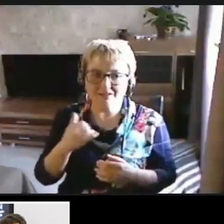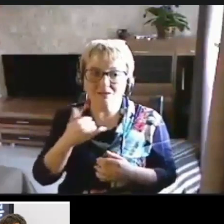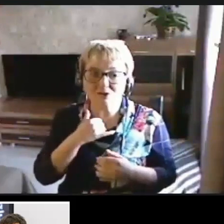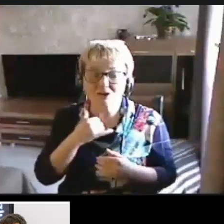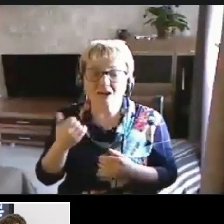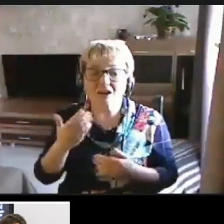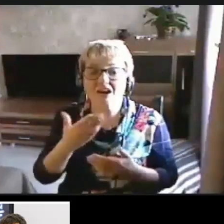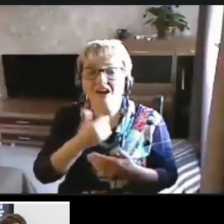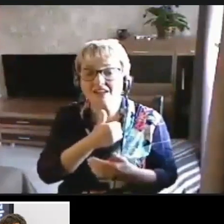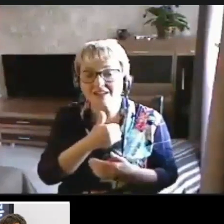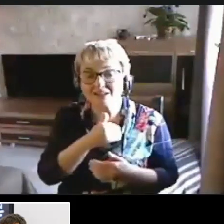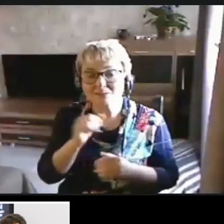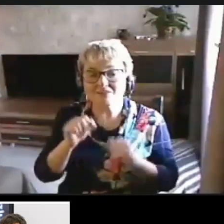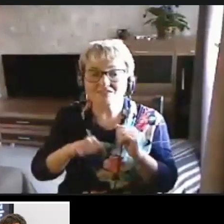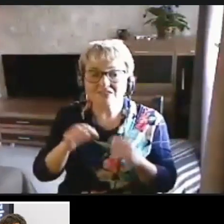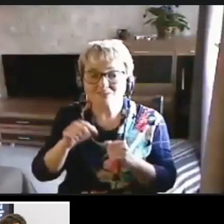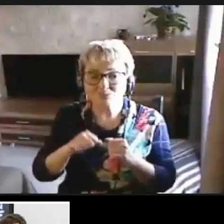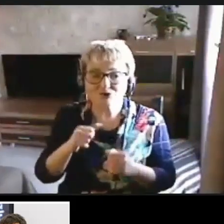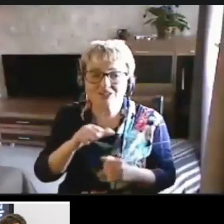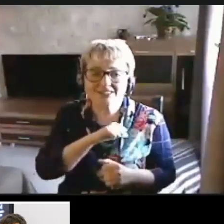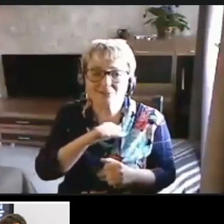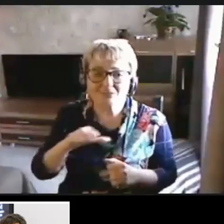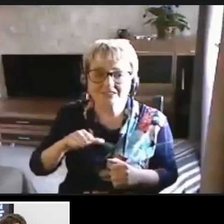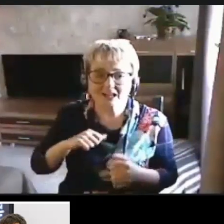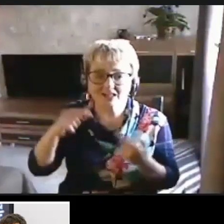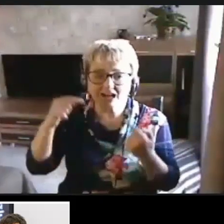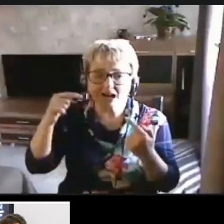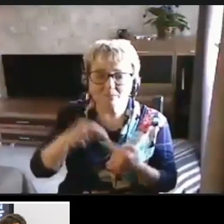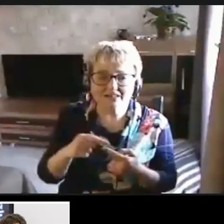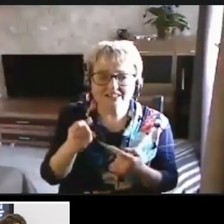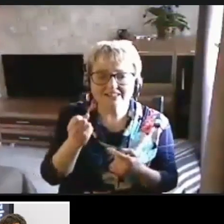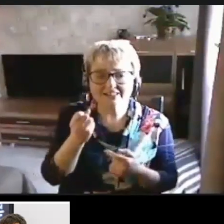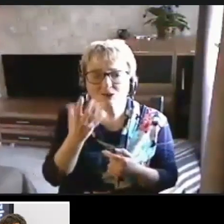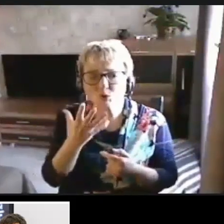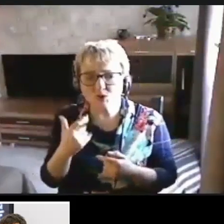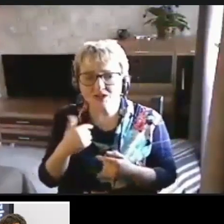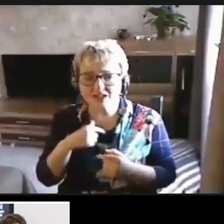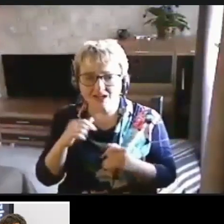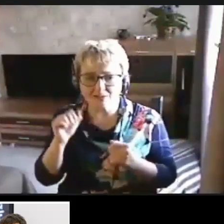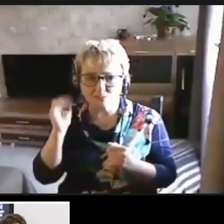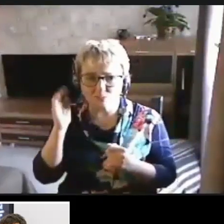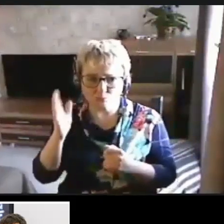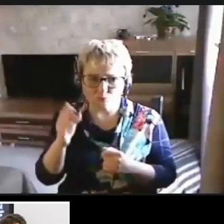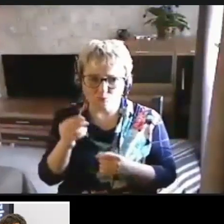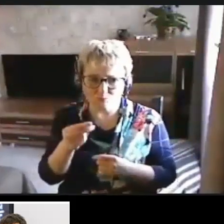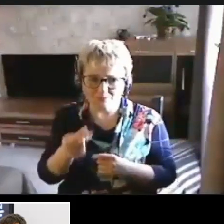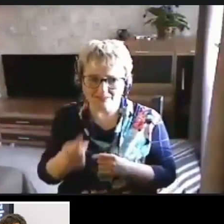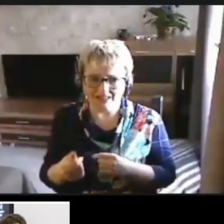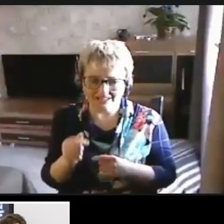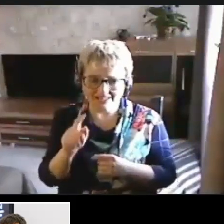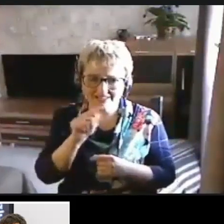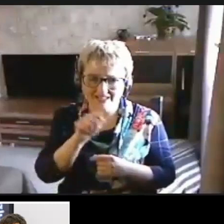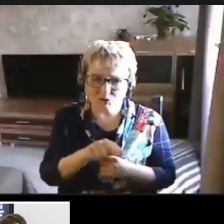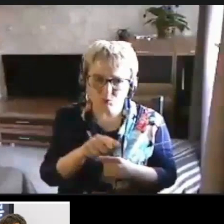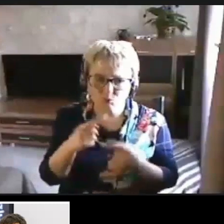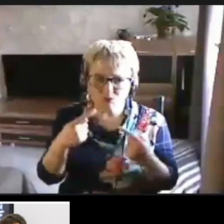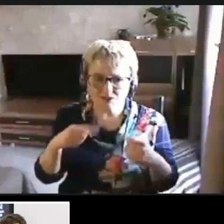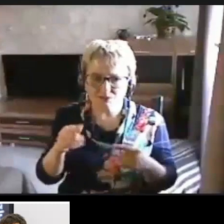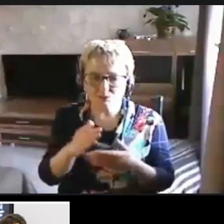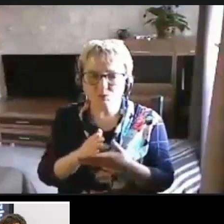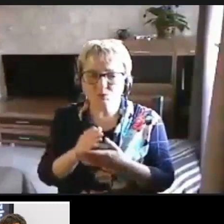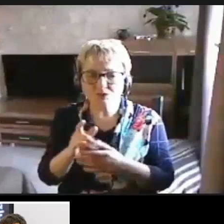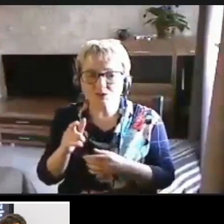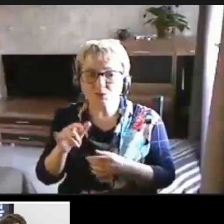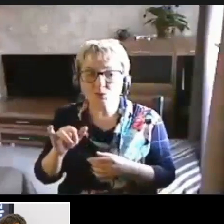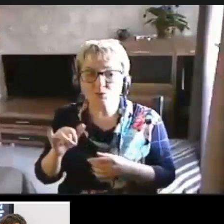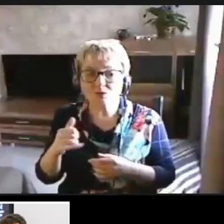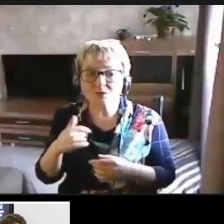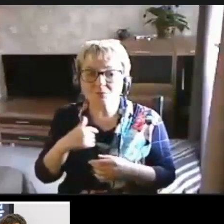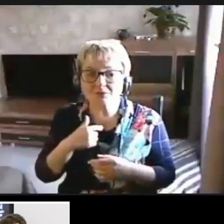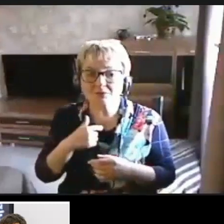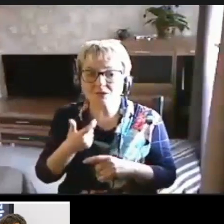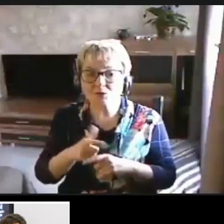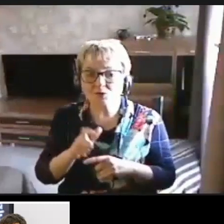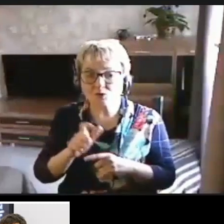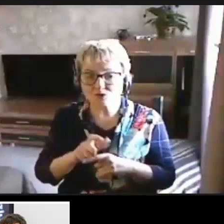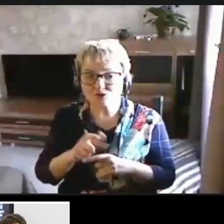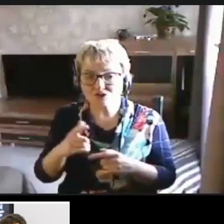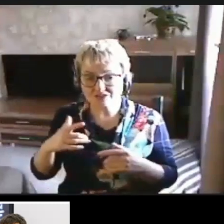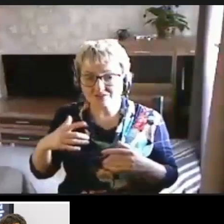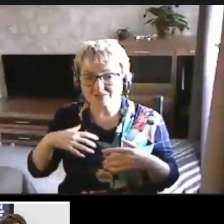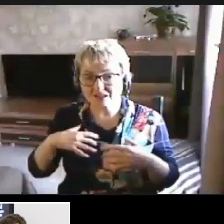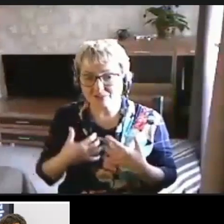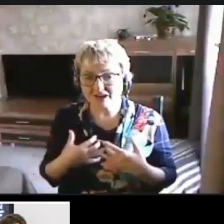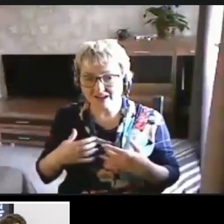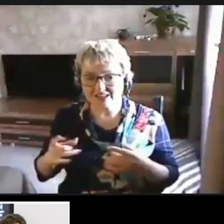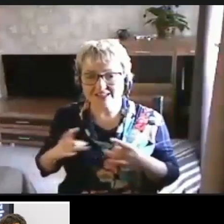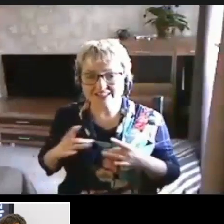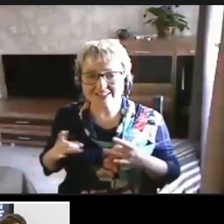возможность самостоятельно определять, сколько я буду платить за ту или иную услугу. И меня очень расстраивает и